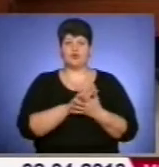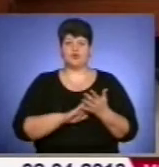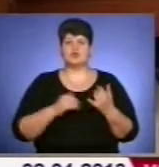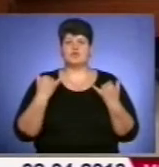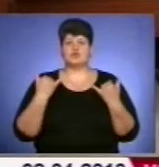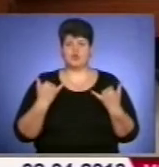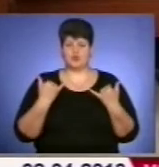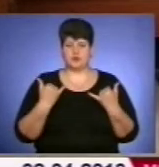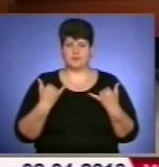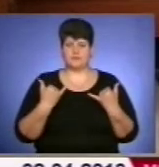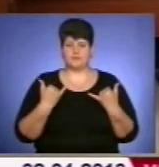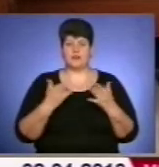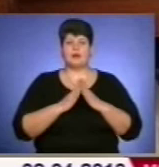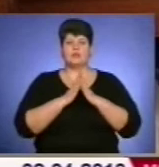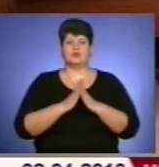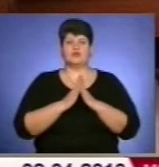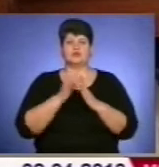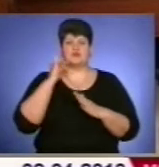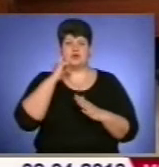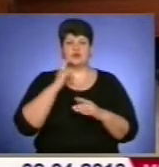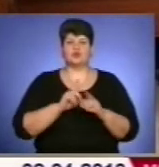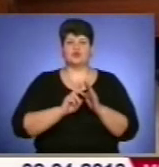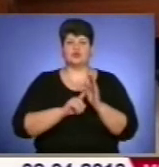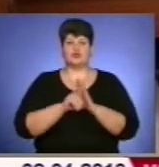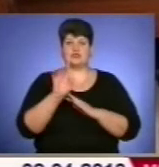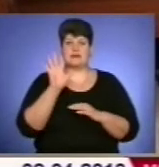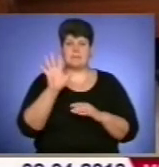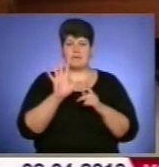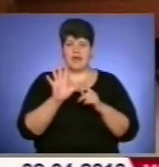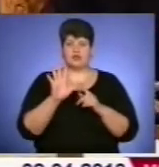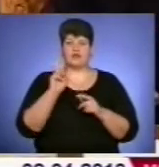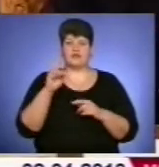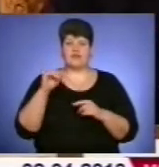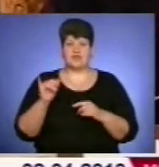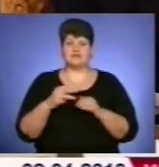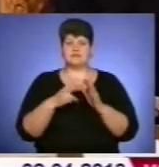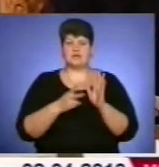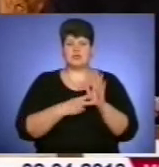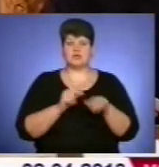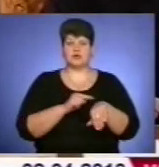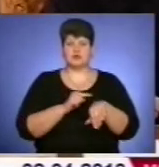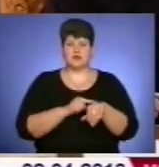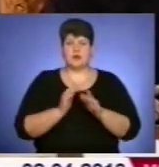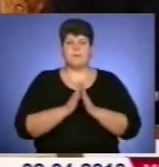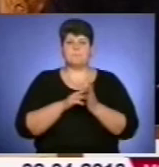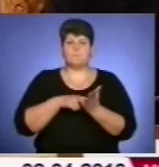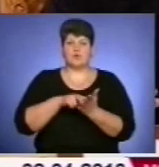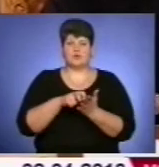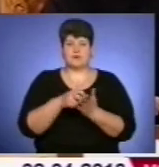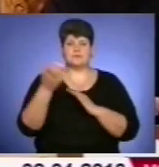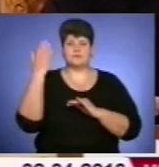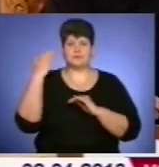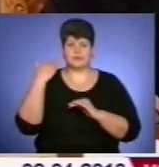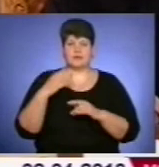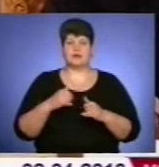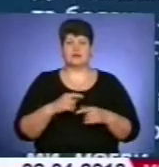Молитовні чування розпочнуться 5 квітня о 18-й годині. Поклоняється мовчам святих здавна з метою наслідування